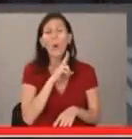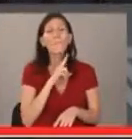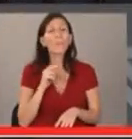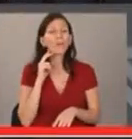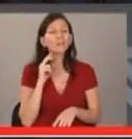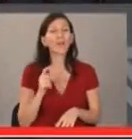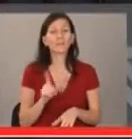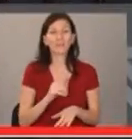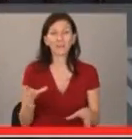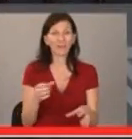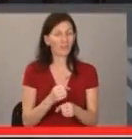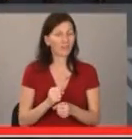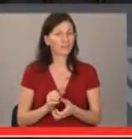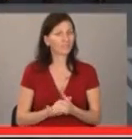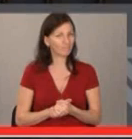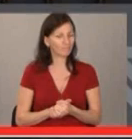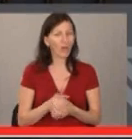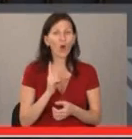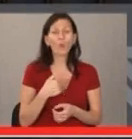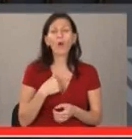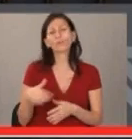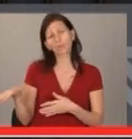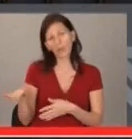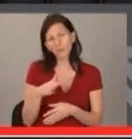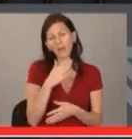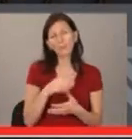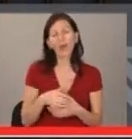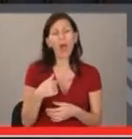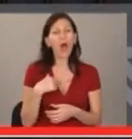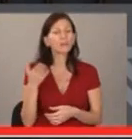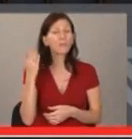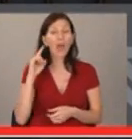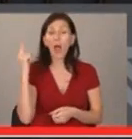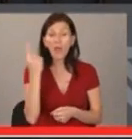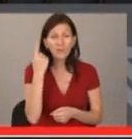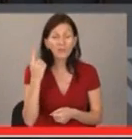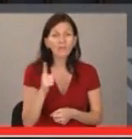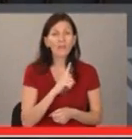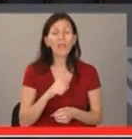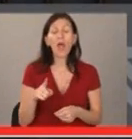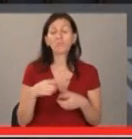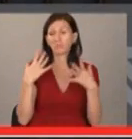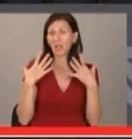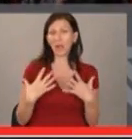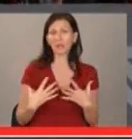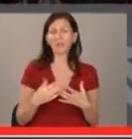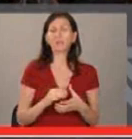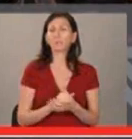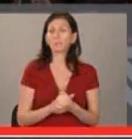полицайите да не ни хванат. Когато си тръгнахме, аз бях единственият трезвен, който се качи в колата си.